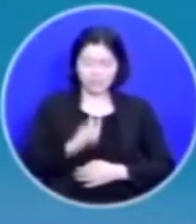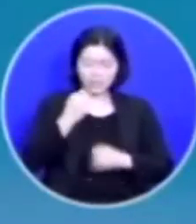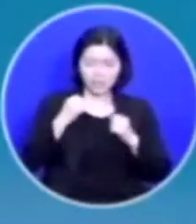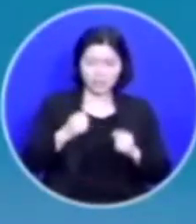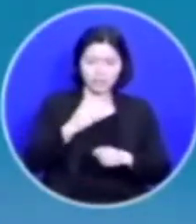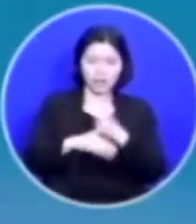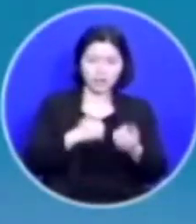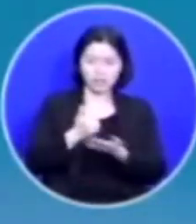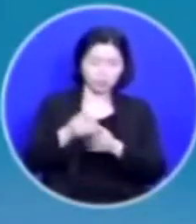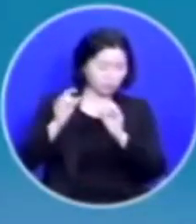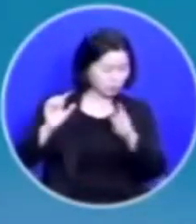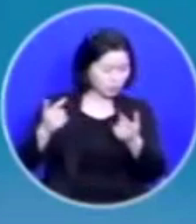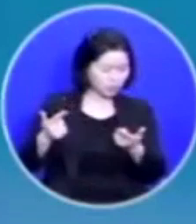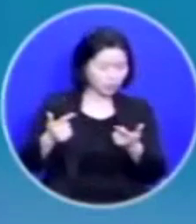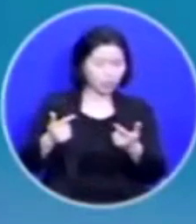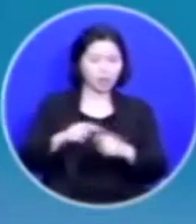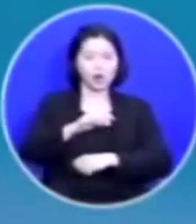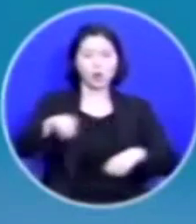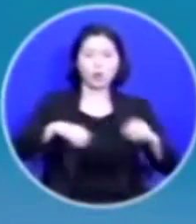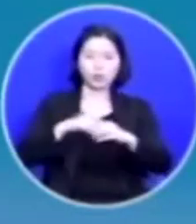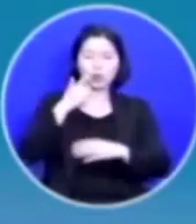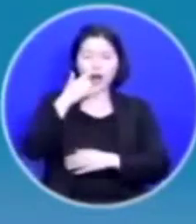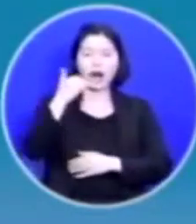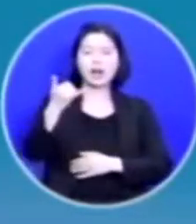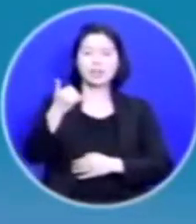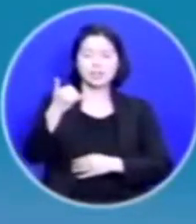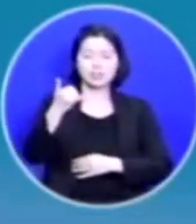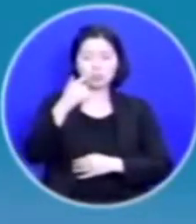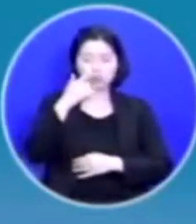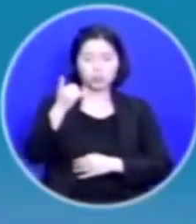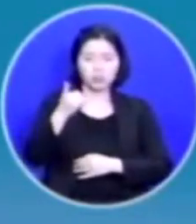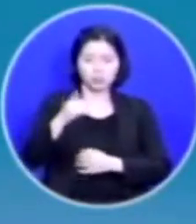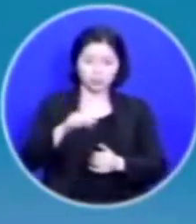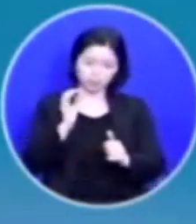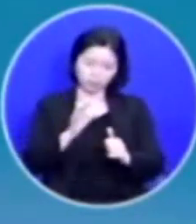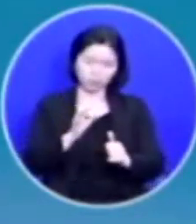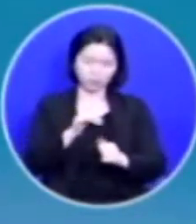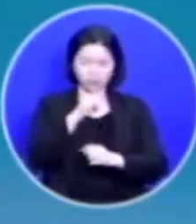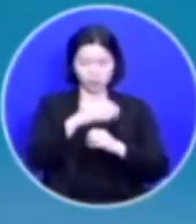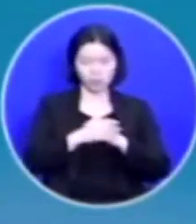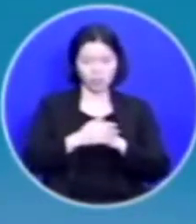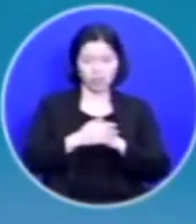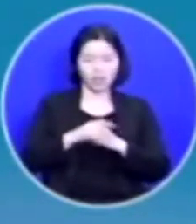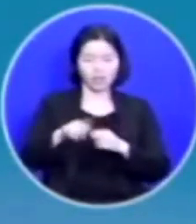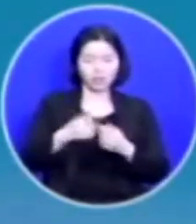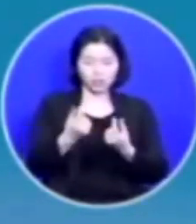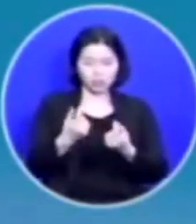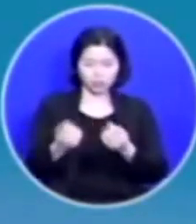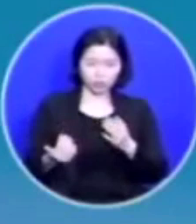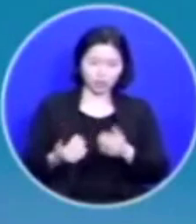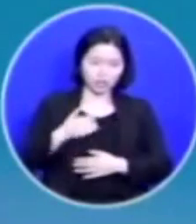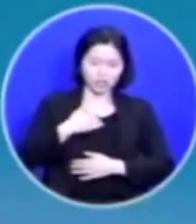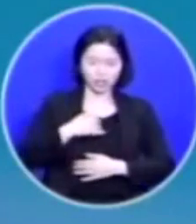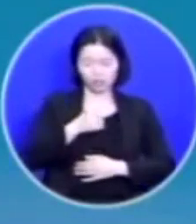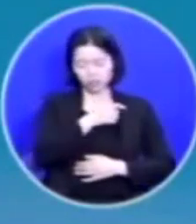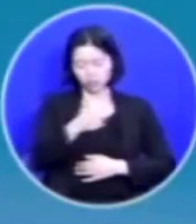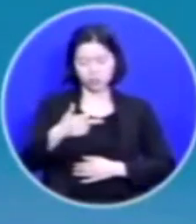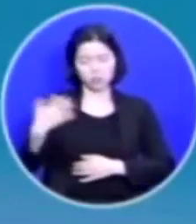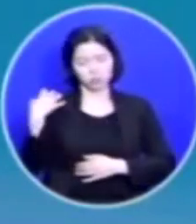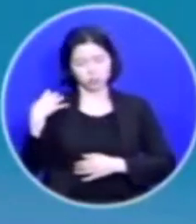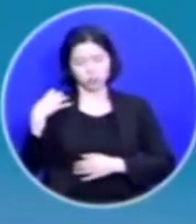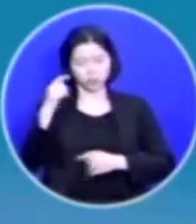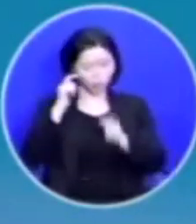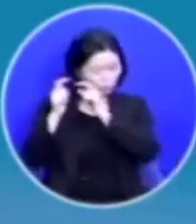라며 오히려 부모님을 질책했습니다 그럴수록 저에게는 더 큰 부담만 다가왔고 고민만 되었습니다